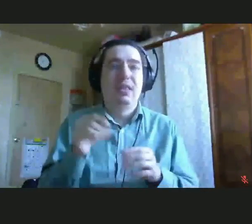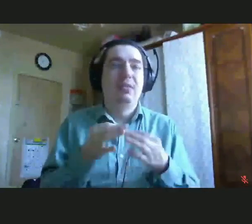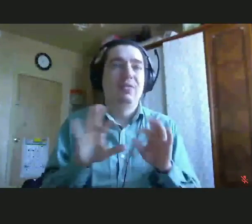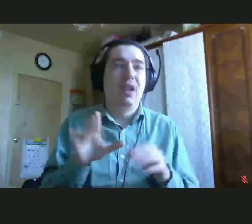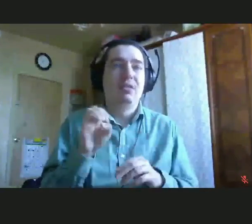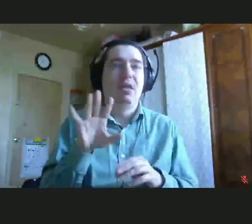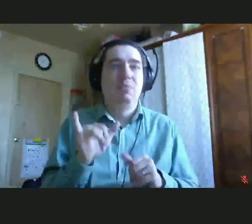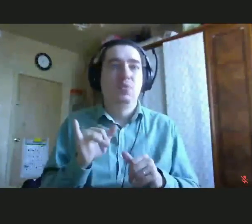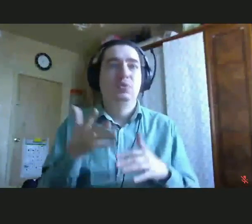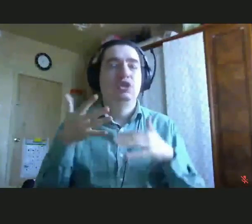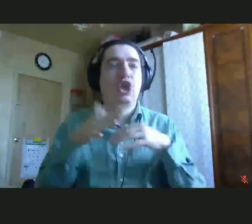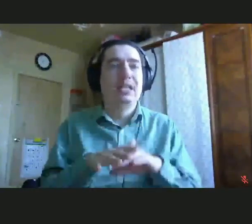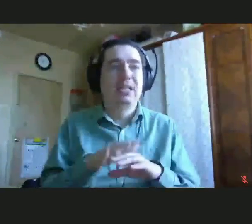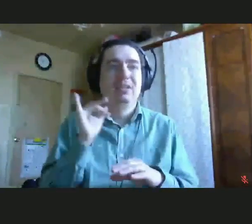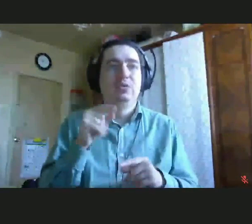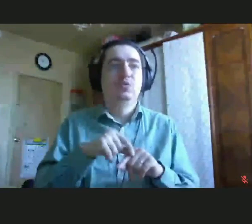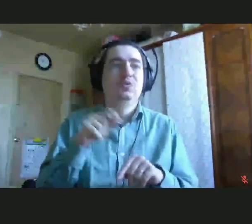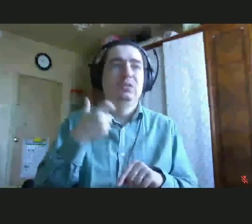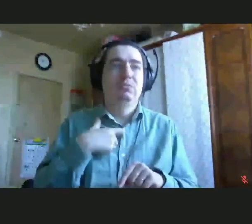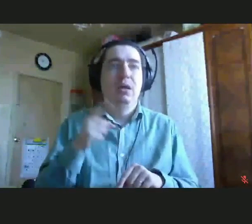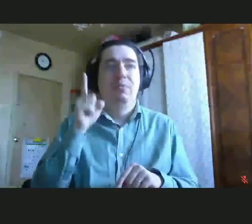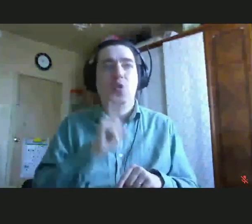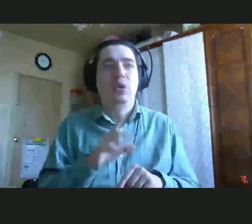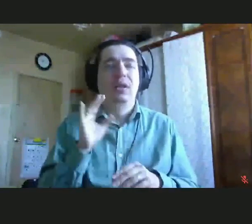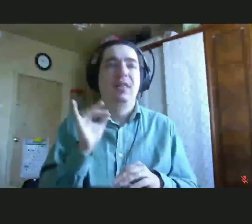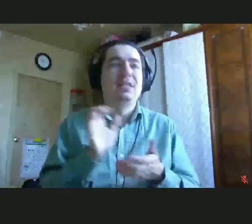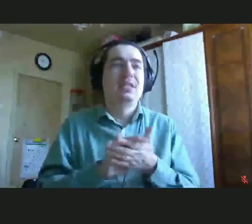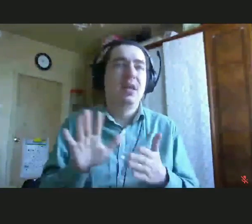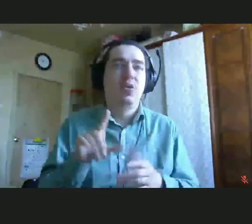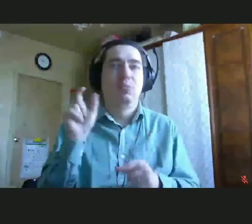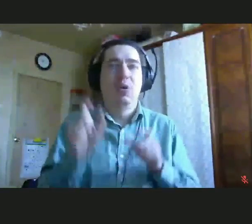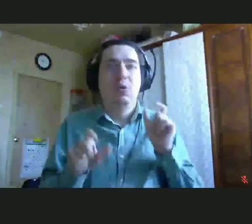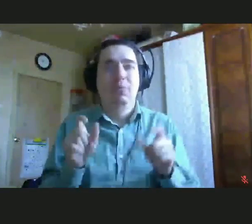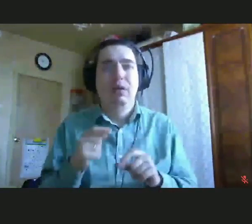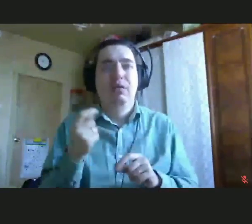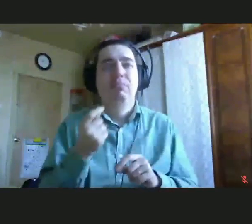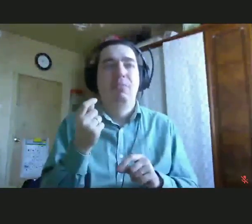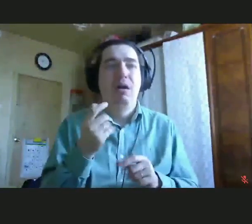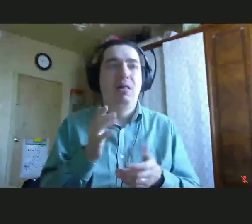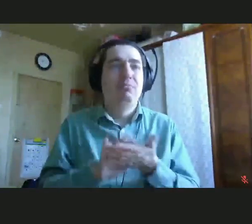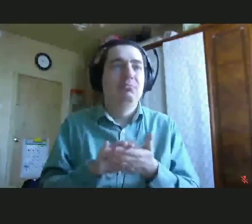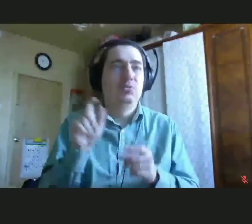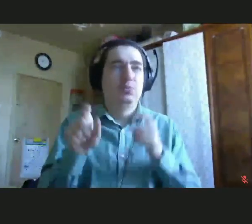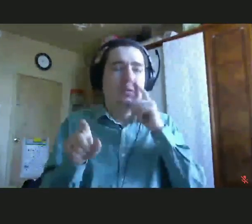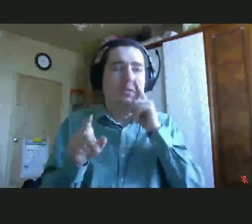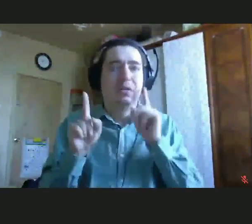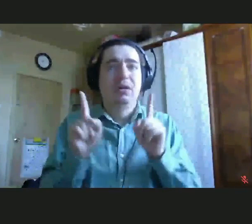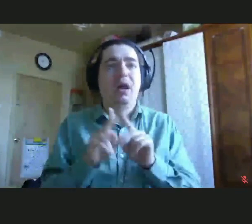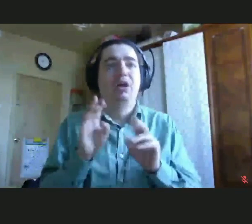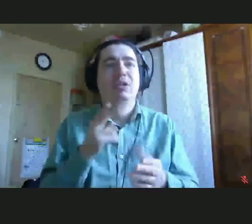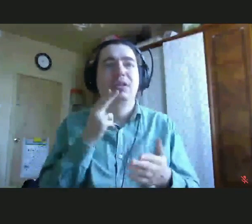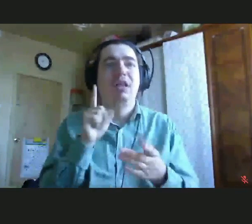социализироваться и чувствовать себя комфортно с незнакомыми людьми или с малознакомыми людьми. Итак, как же должна